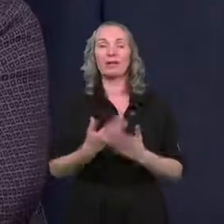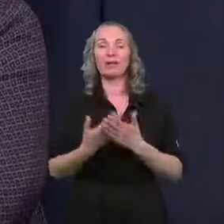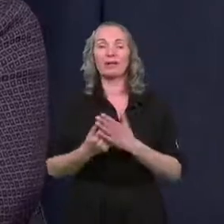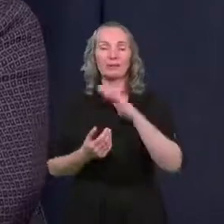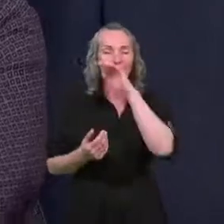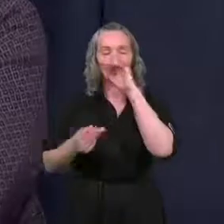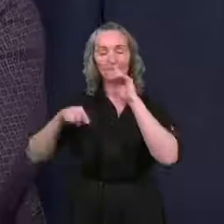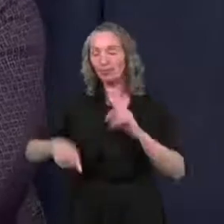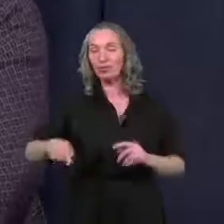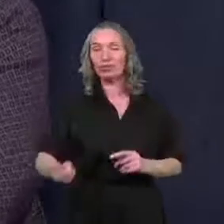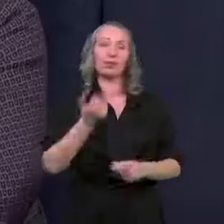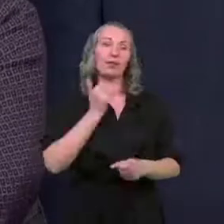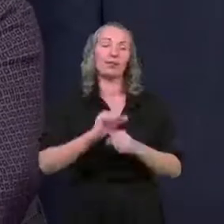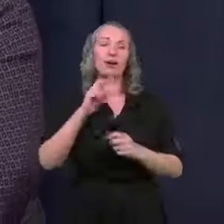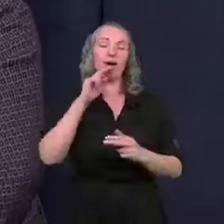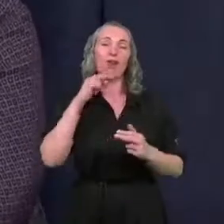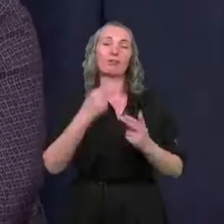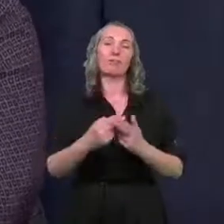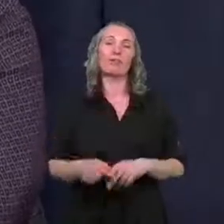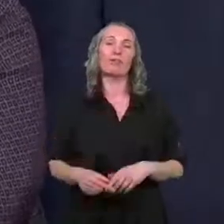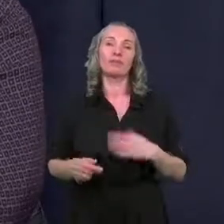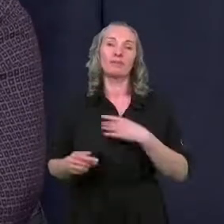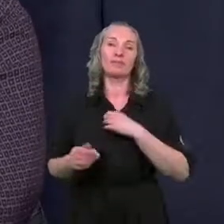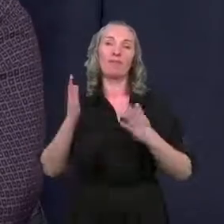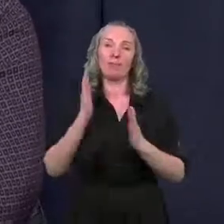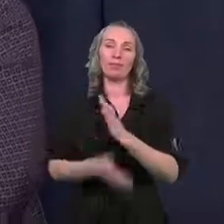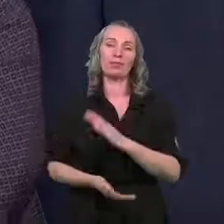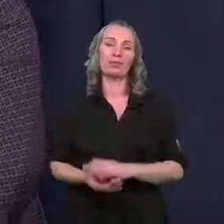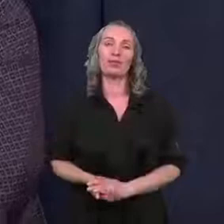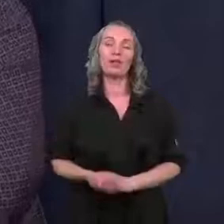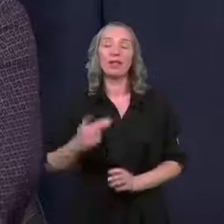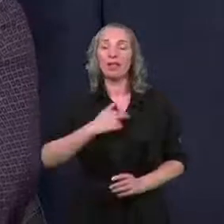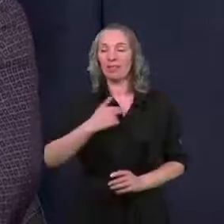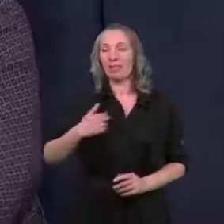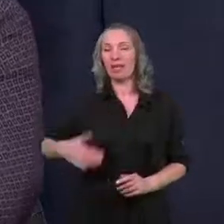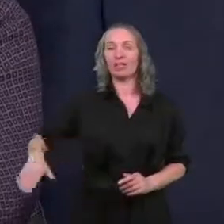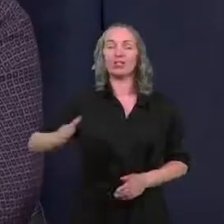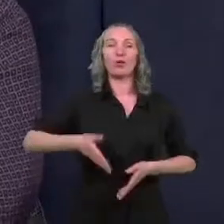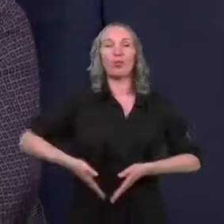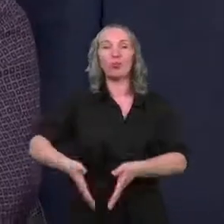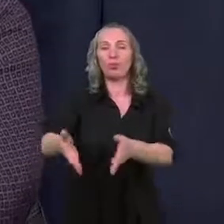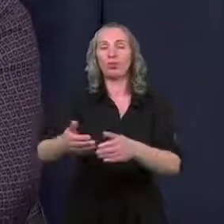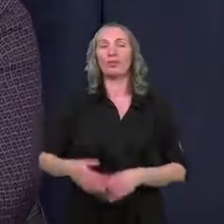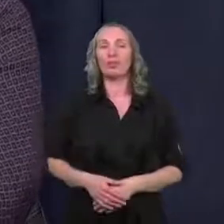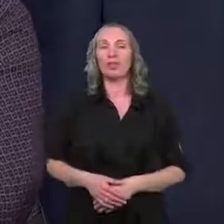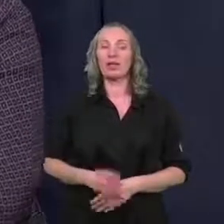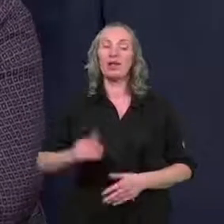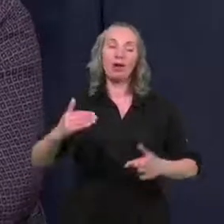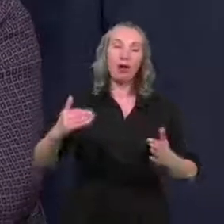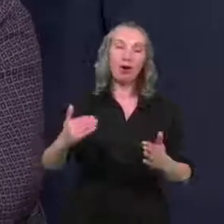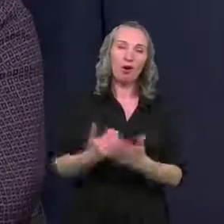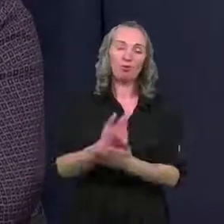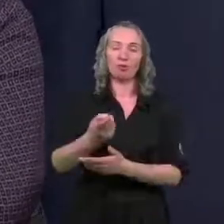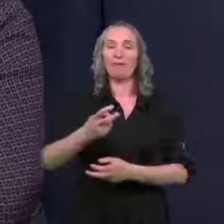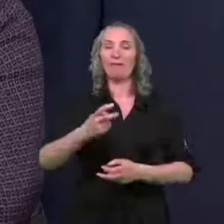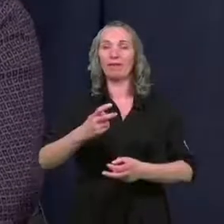są dziurawe. Ja odpowiem, drodzy Państwo, wprost. Nasze ulice, żebyśmy rzeczywiście odnawiali